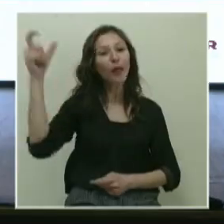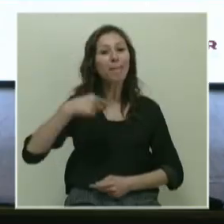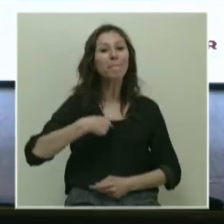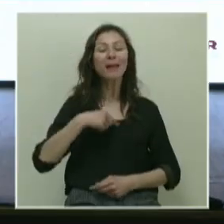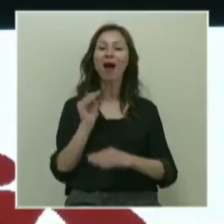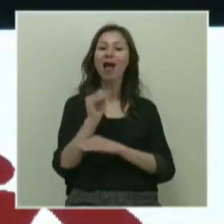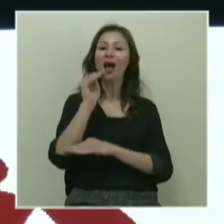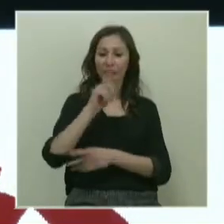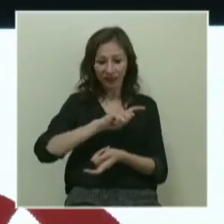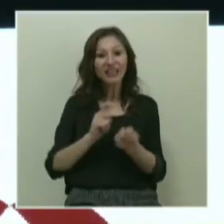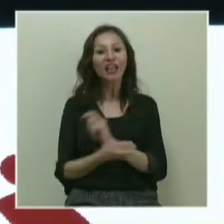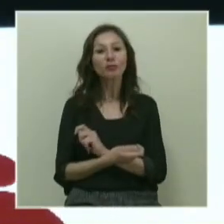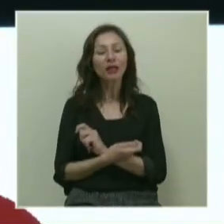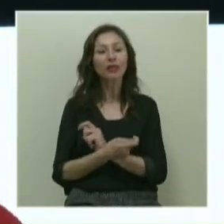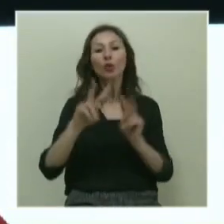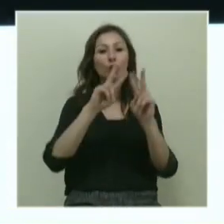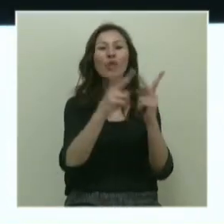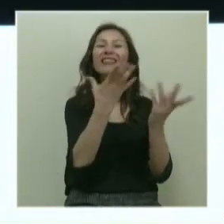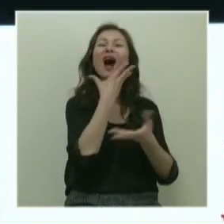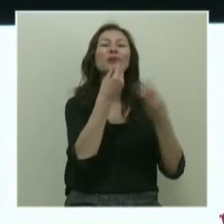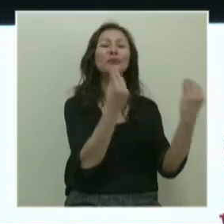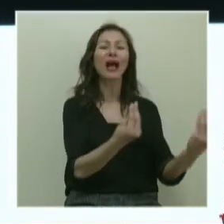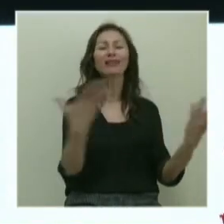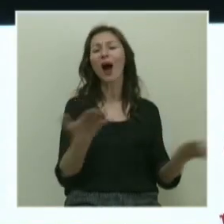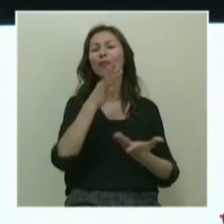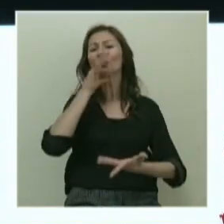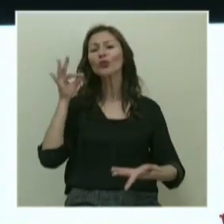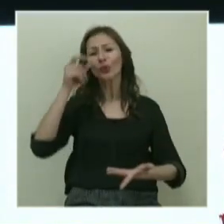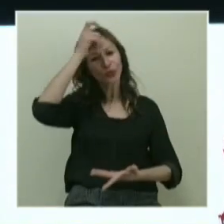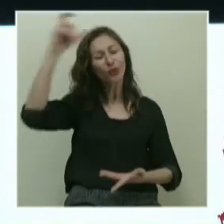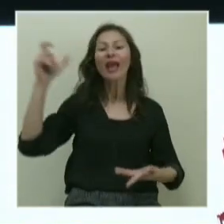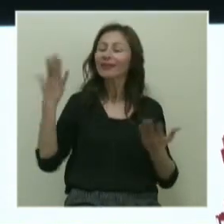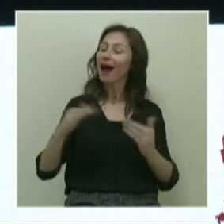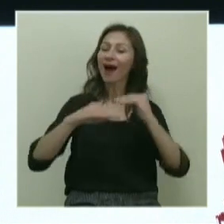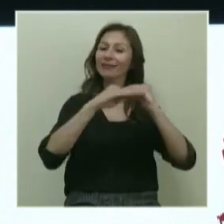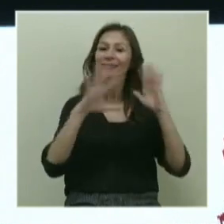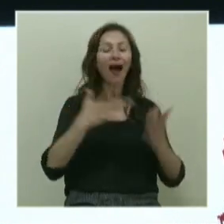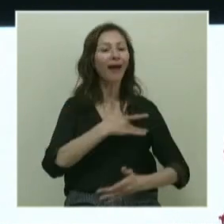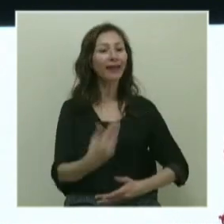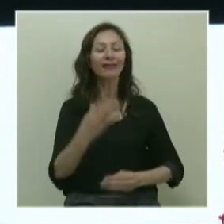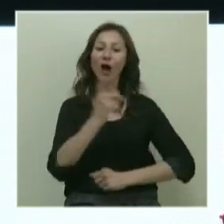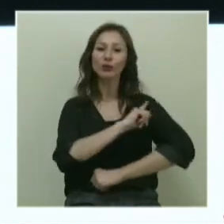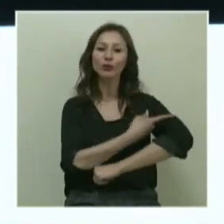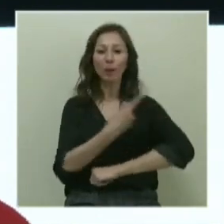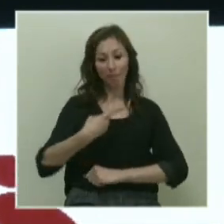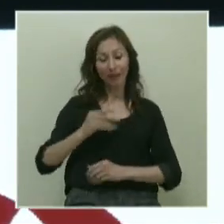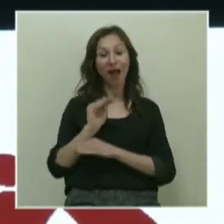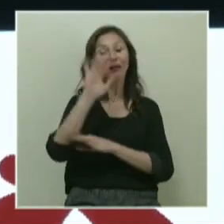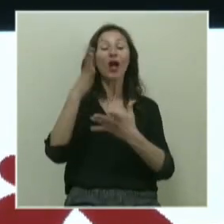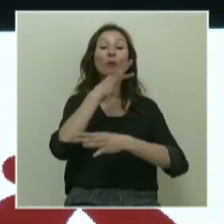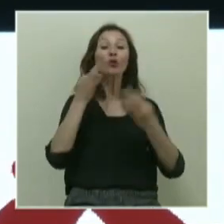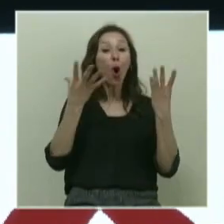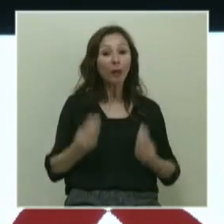hayatım değişmelidir. Dünya daha güzel, daha mutlu. Türkiye daha adil, daha iyi, daha güçlü. Benim hayatım daha mutlu